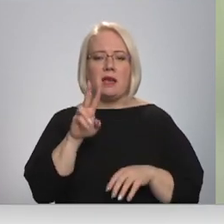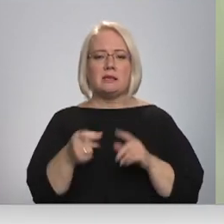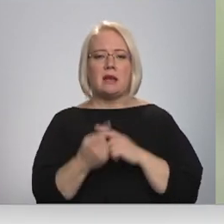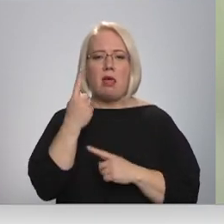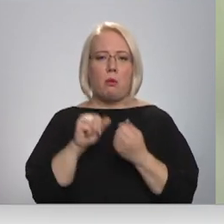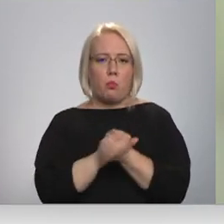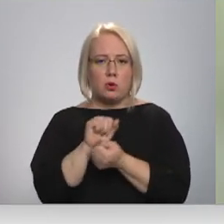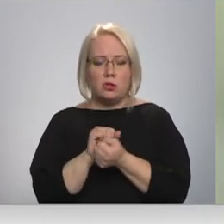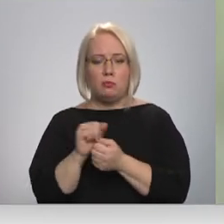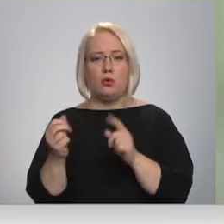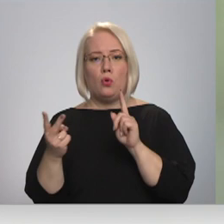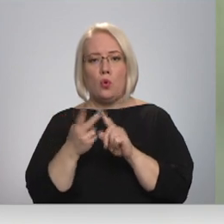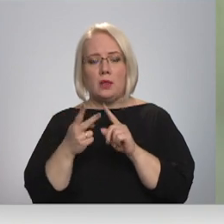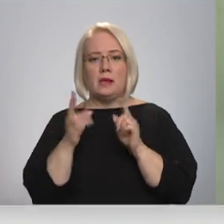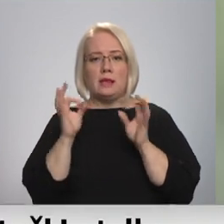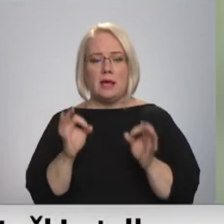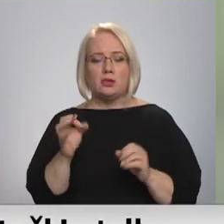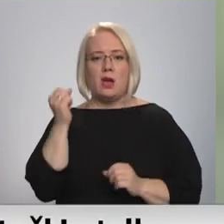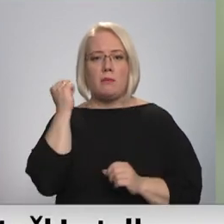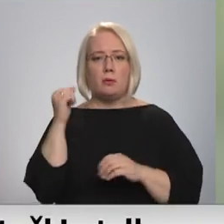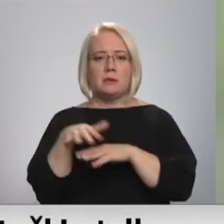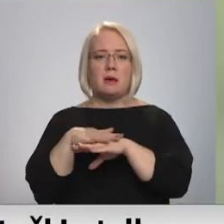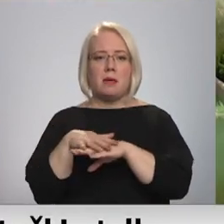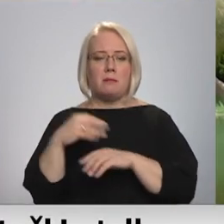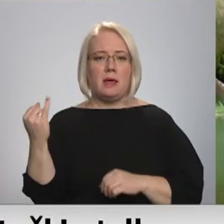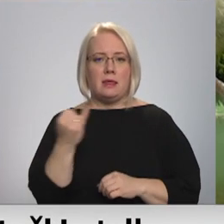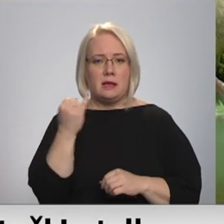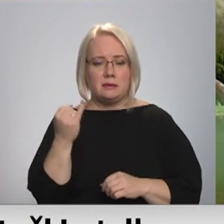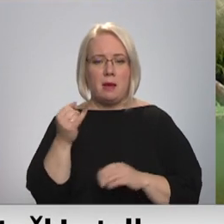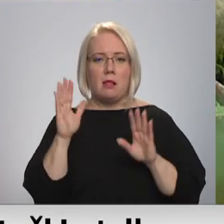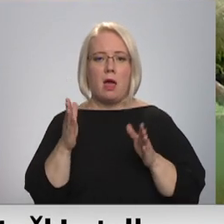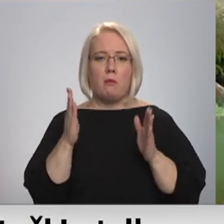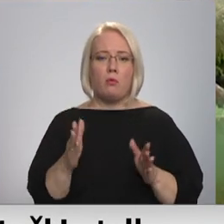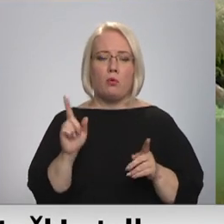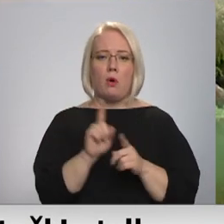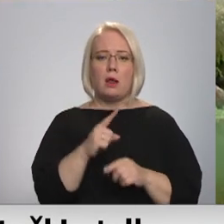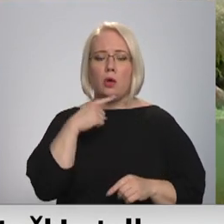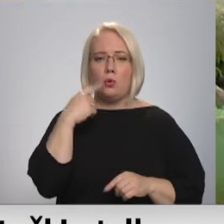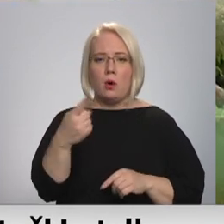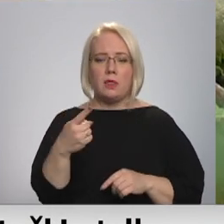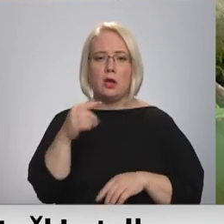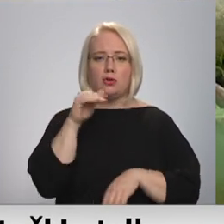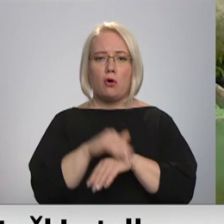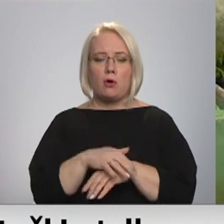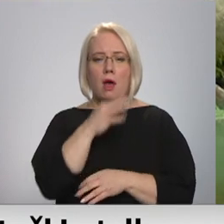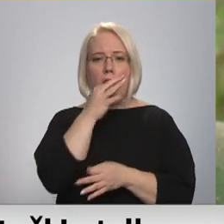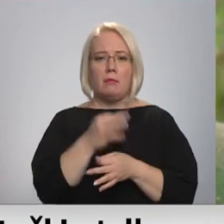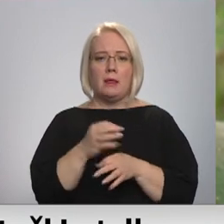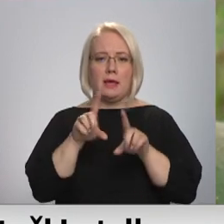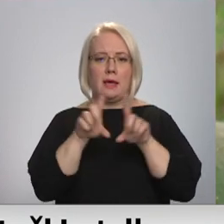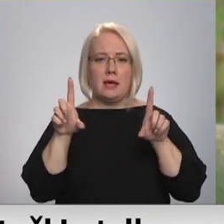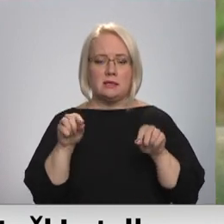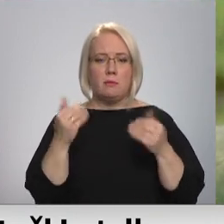otrs ir tieši apdraudējums sabiedrības interesē. Ko lai būtu arī noteikti konkrētās atbildīgās iestādes, mēs